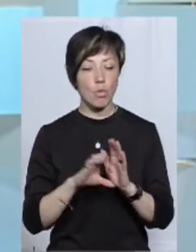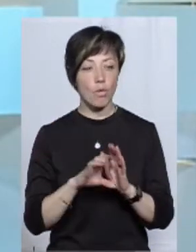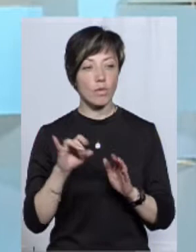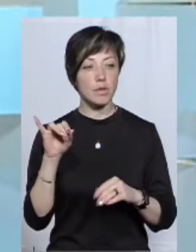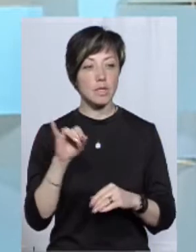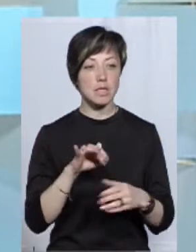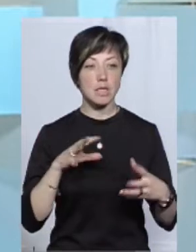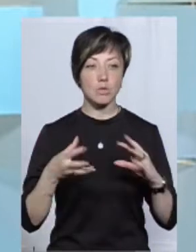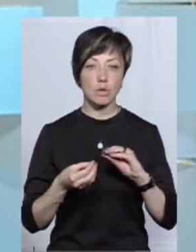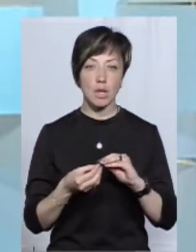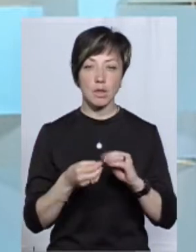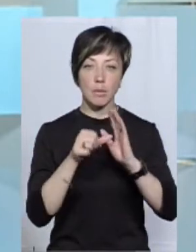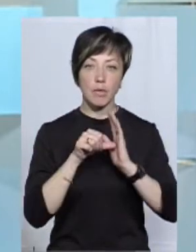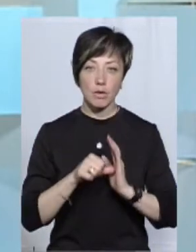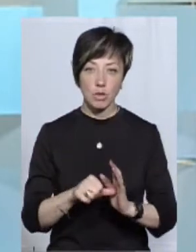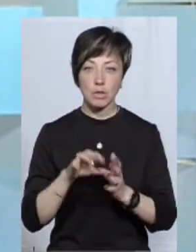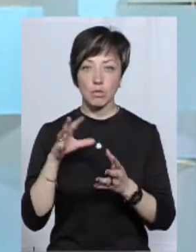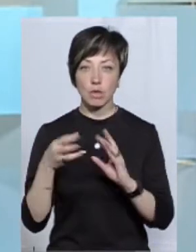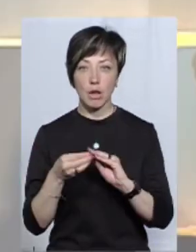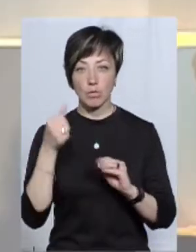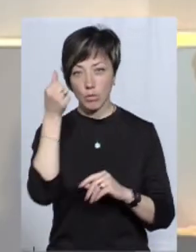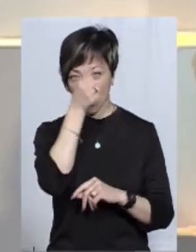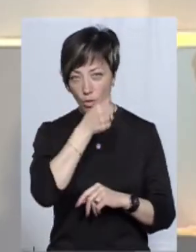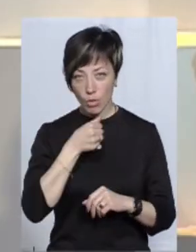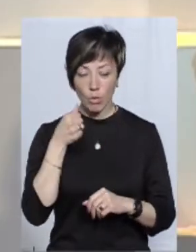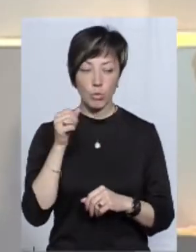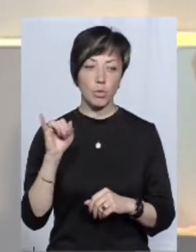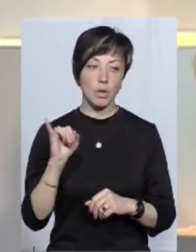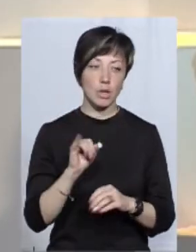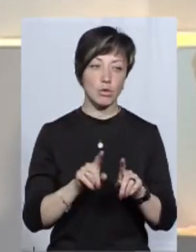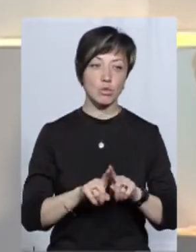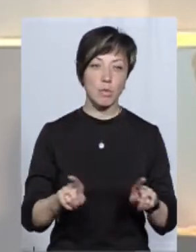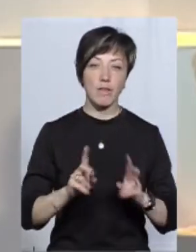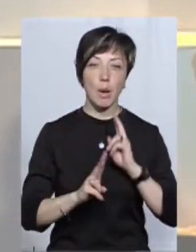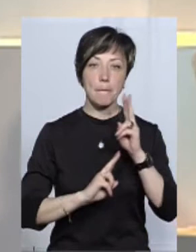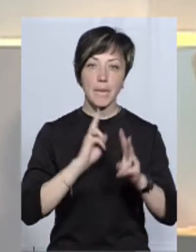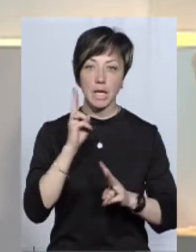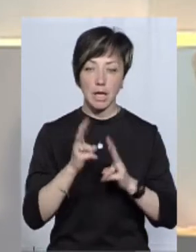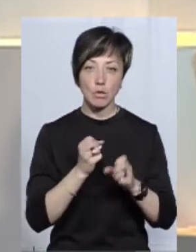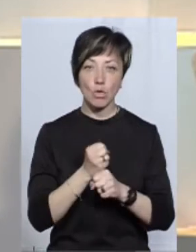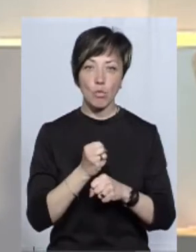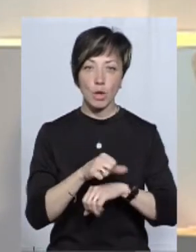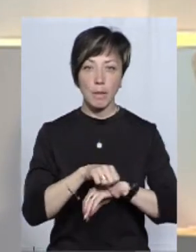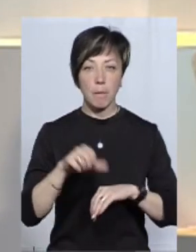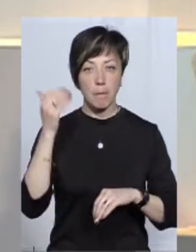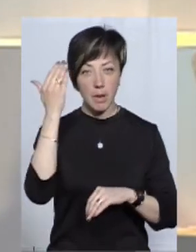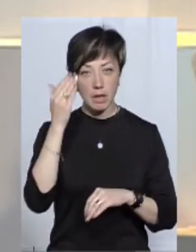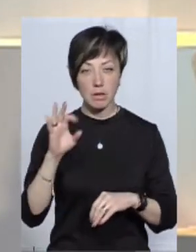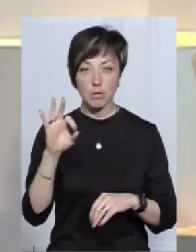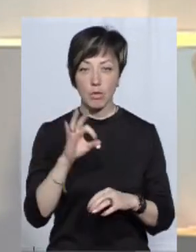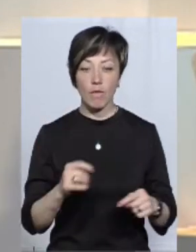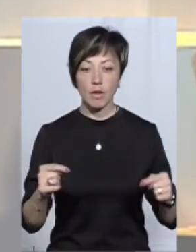і за результатами півроку, і за результатами року, і особливих претензій до роботи митниці щодо